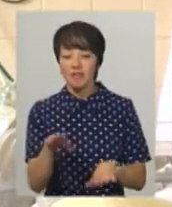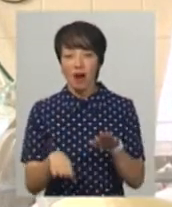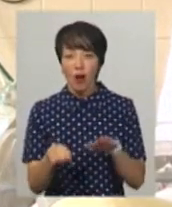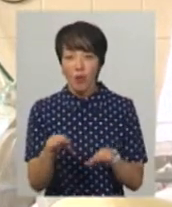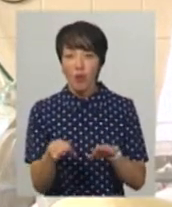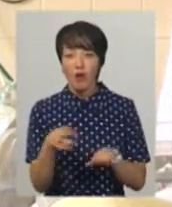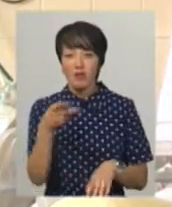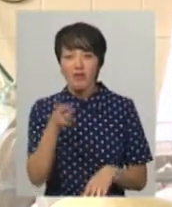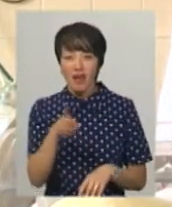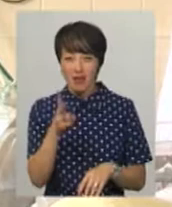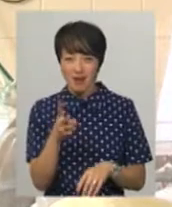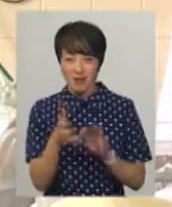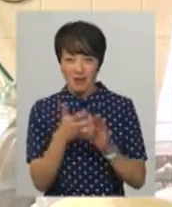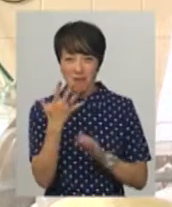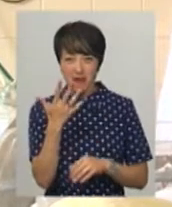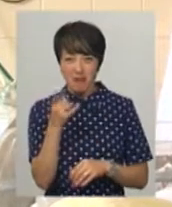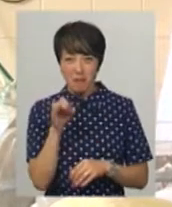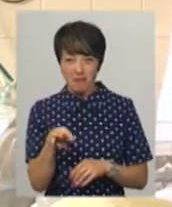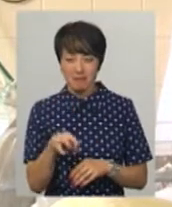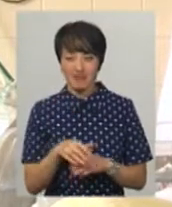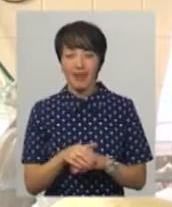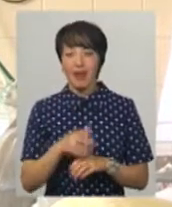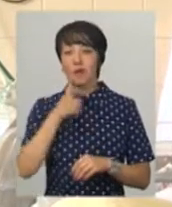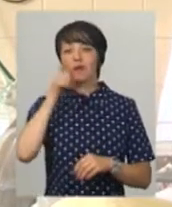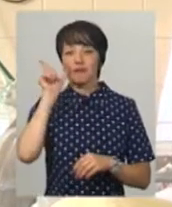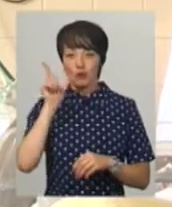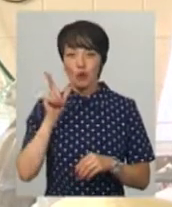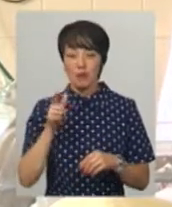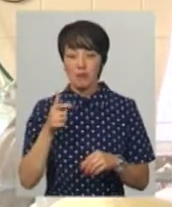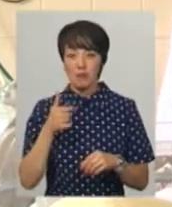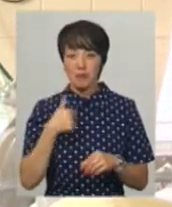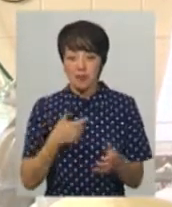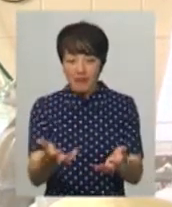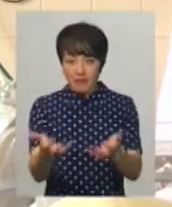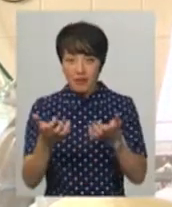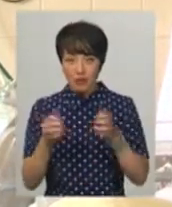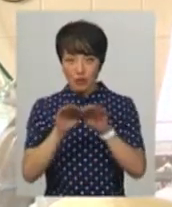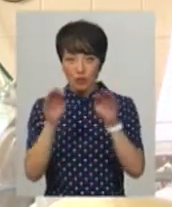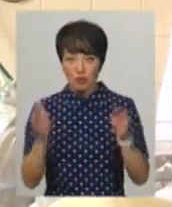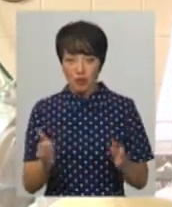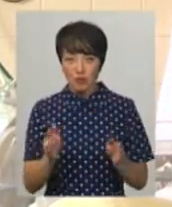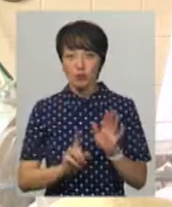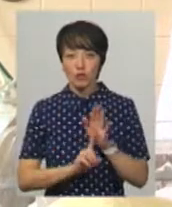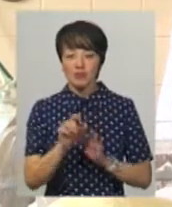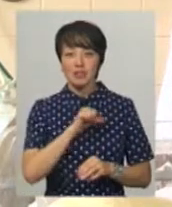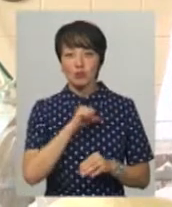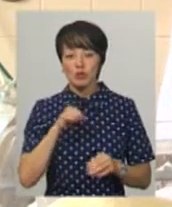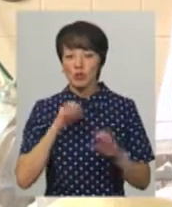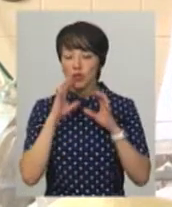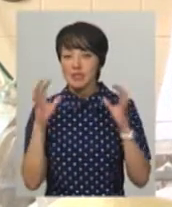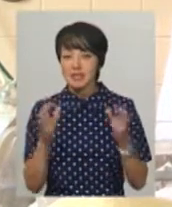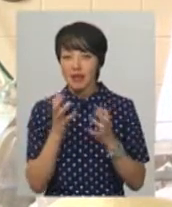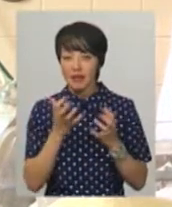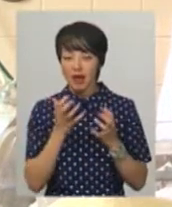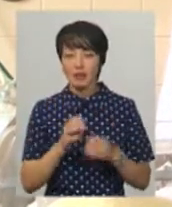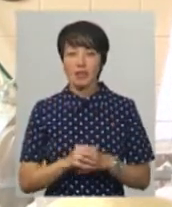без 5 грам – 2 кілограми. Позавчора ми його витягнули з умов інкубатора, він почав самостійно зігріватися.